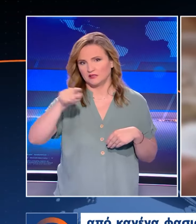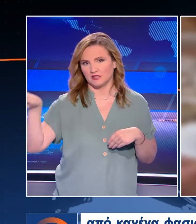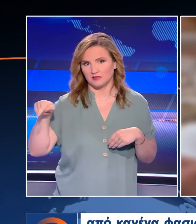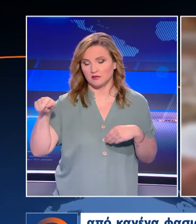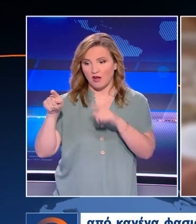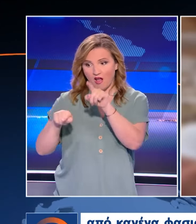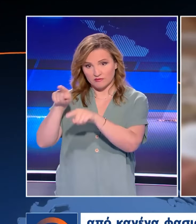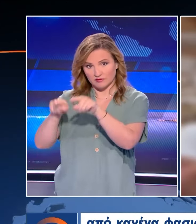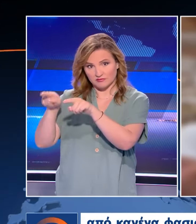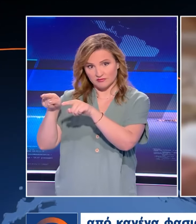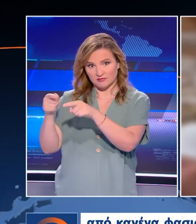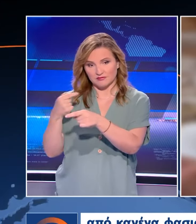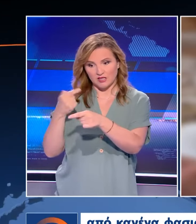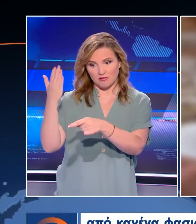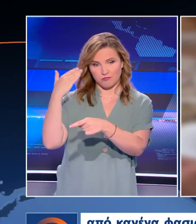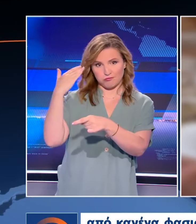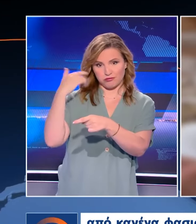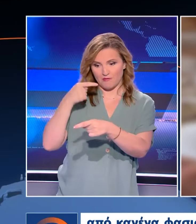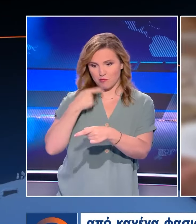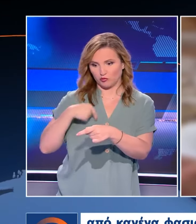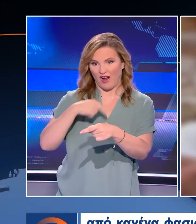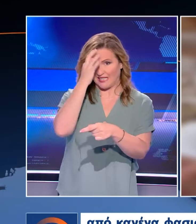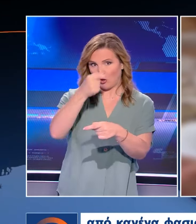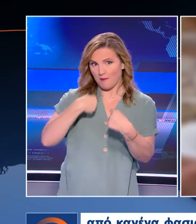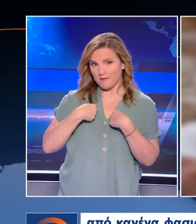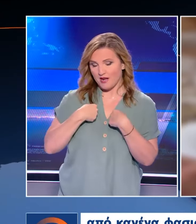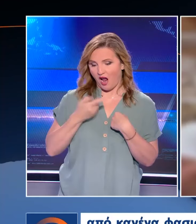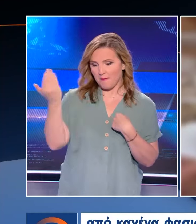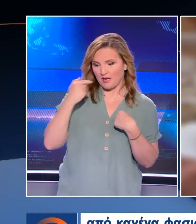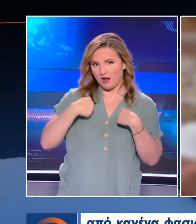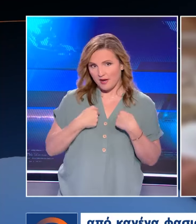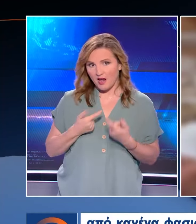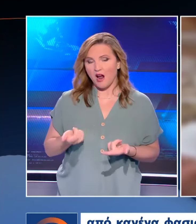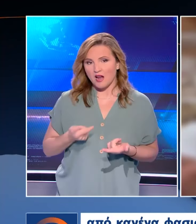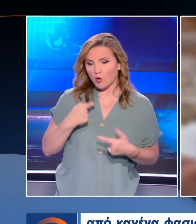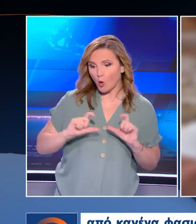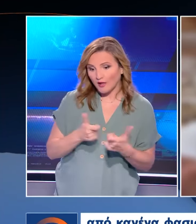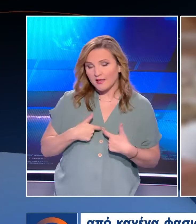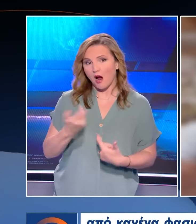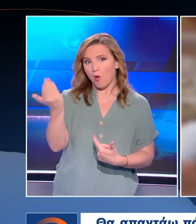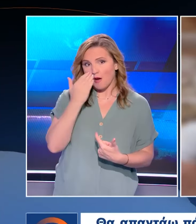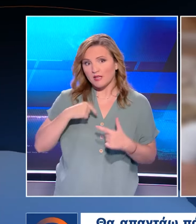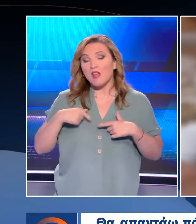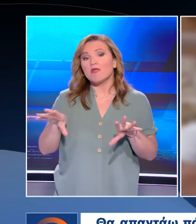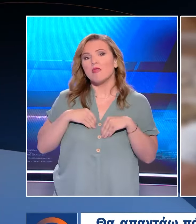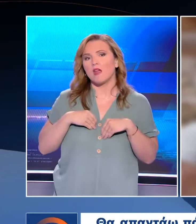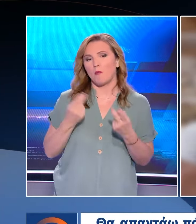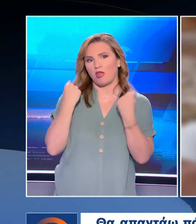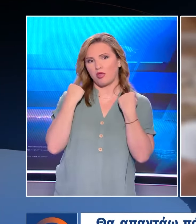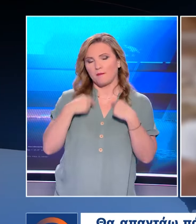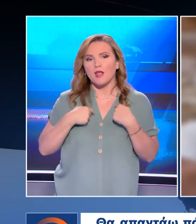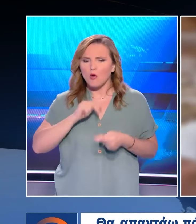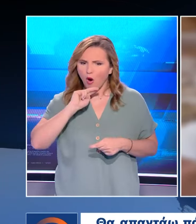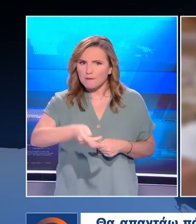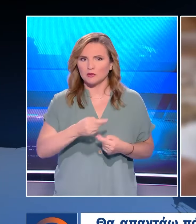τον οποιονδήποτε να με υποτιμάει, να με προσβάλλει και να με απειλεί εμένα και την οικογένειά μου. Θα παντάω πάντα